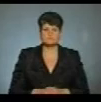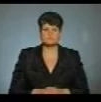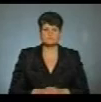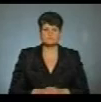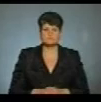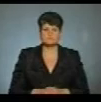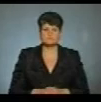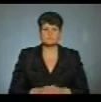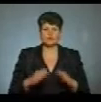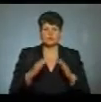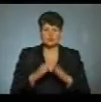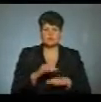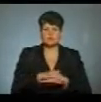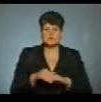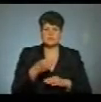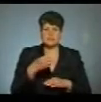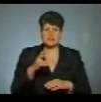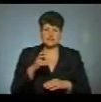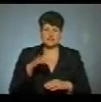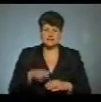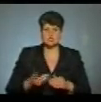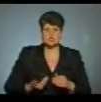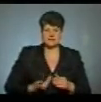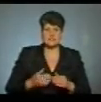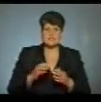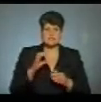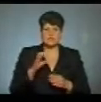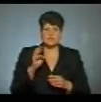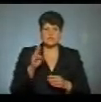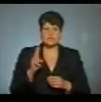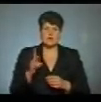У будинку на вулиці 15 квітня мешкає Софія Шкрабова.